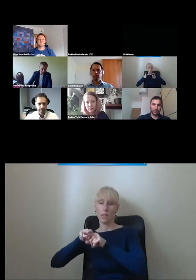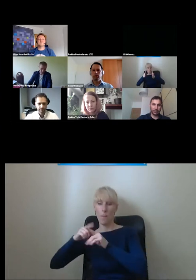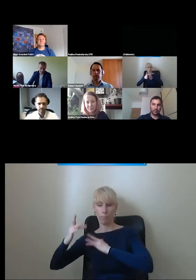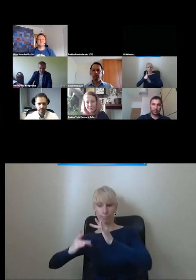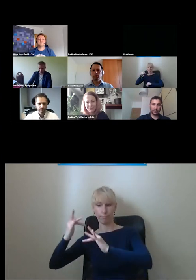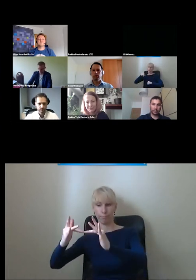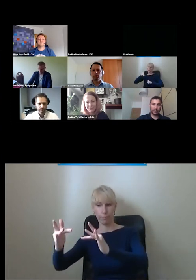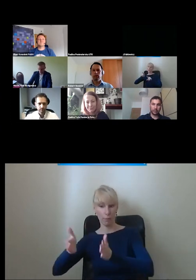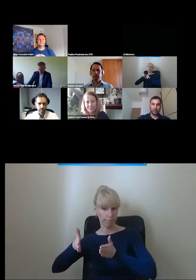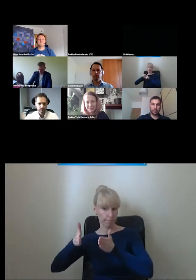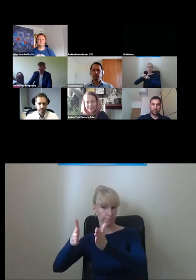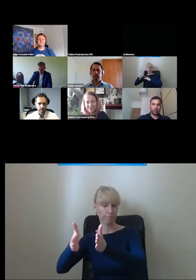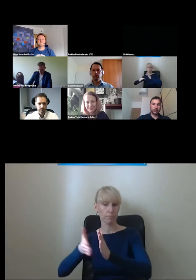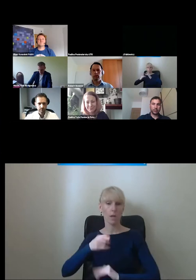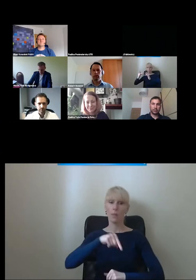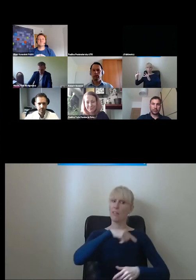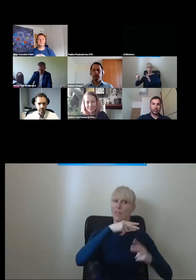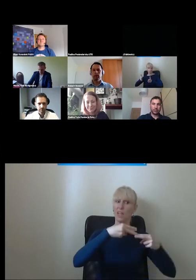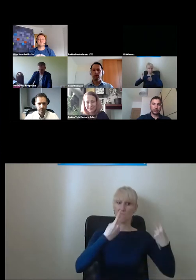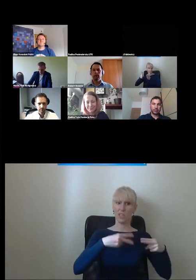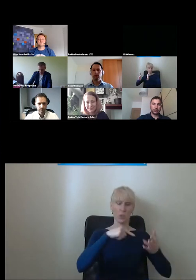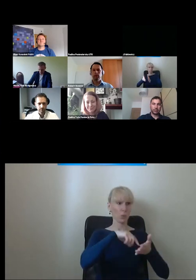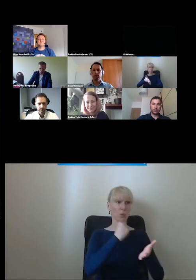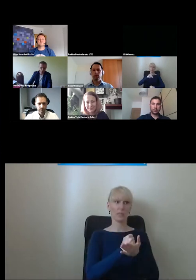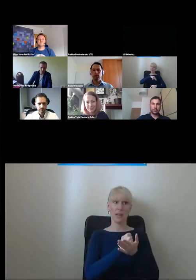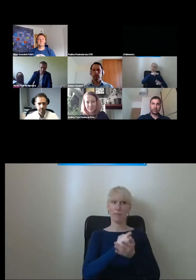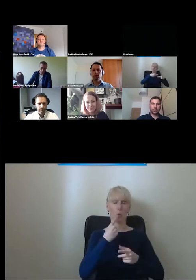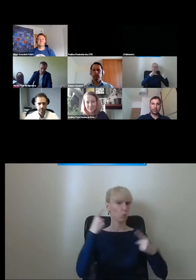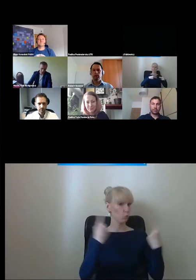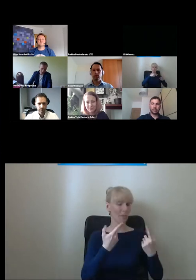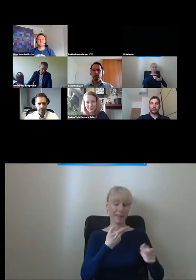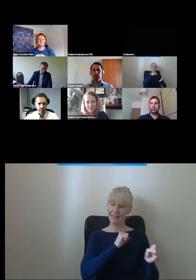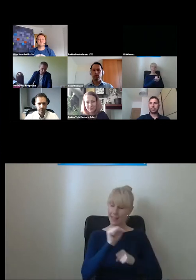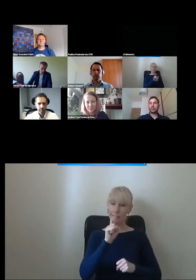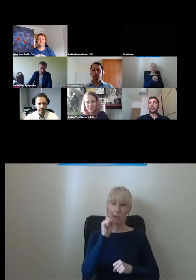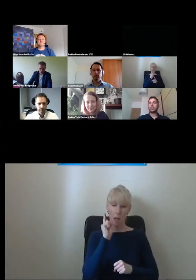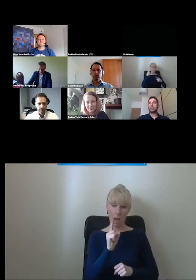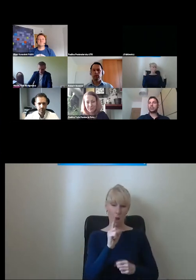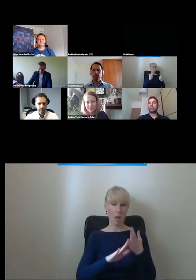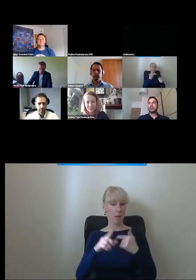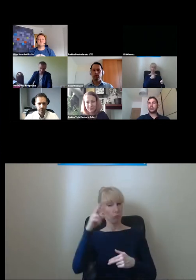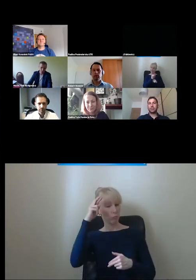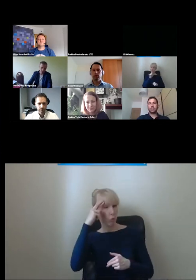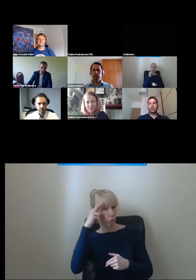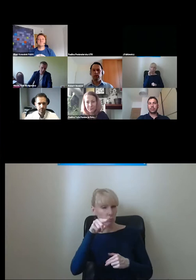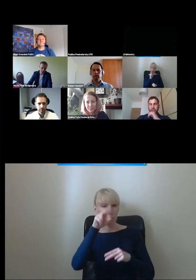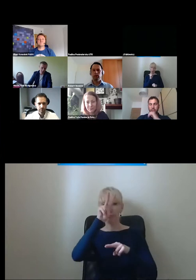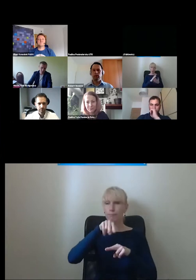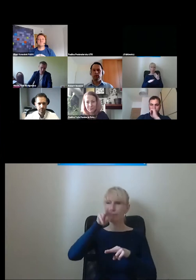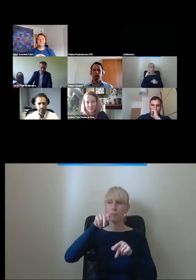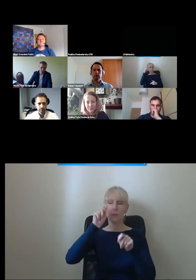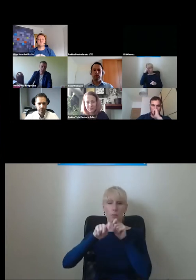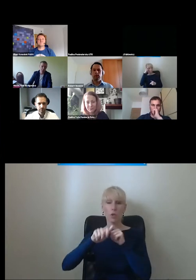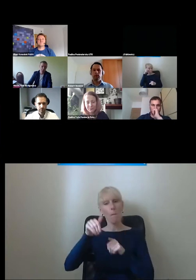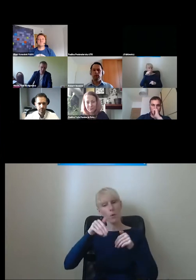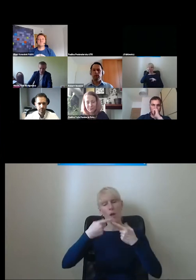nie jest, ma tam swoje jakieś wady, ma wręcz błędy, ale jak się go użytkuje z rozumem, to może wyjść